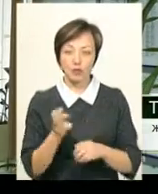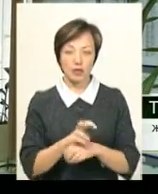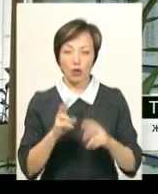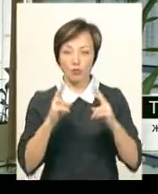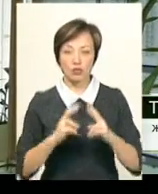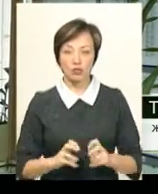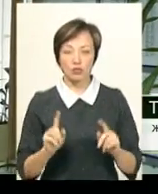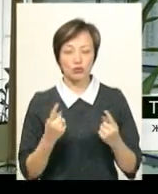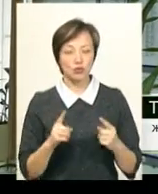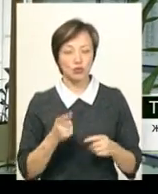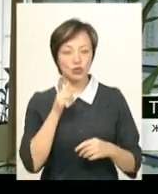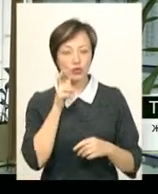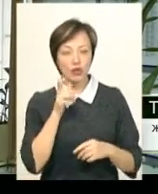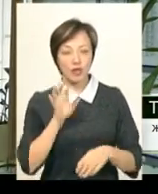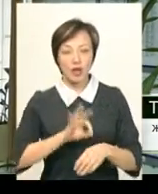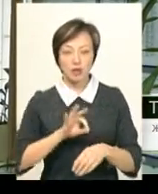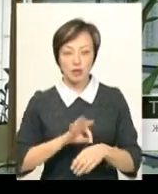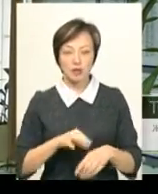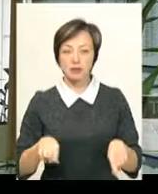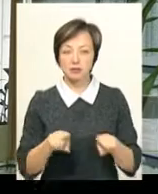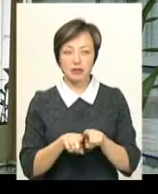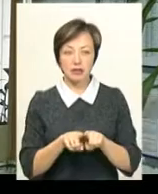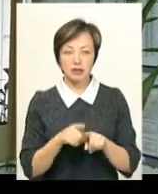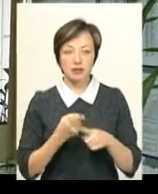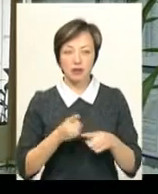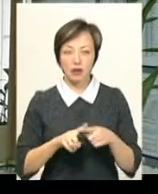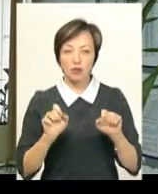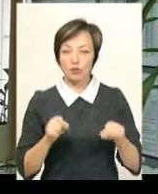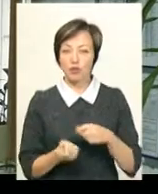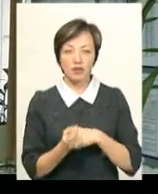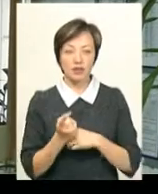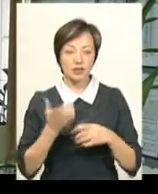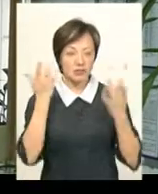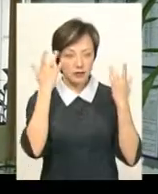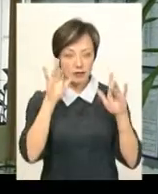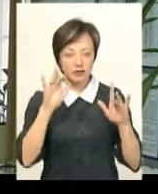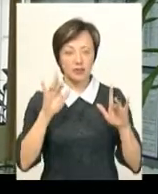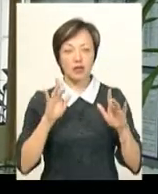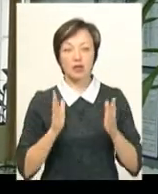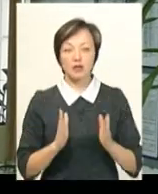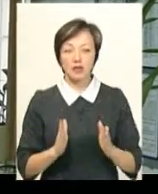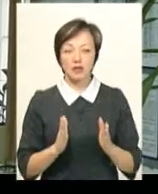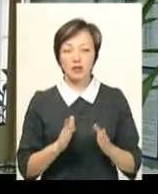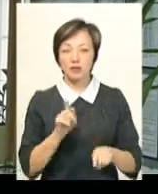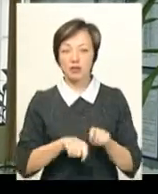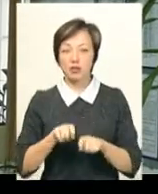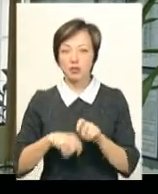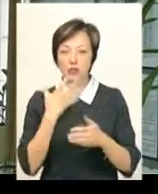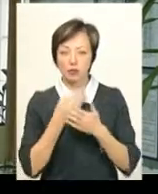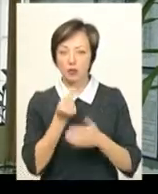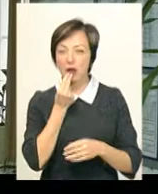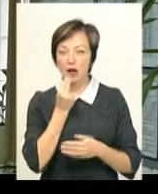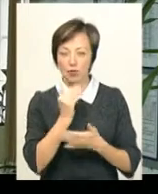обстежитися, тому що цукровий діабет – таке захворювання, яке може з'явитися ні звідки. Варто добре стежити за своїм